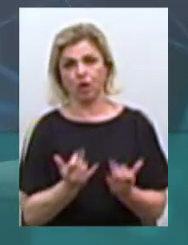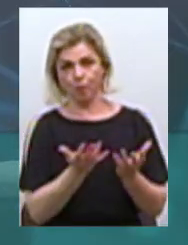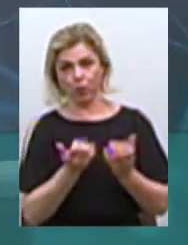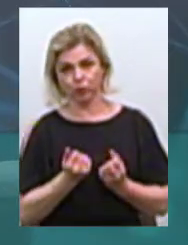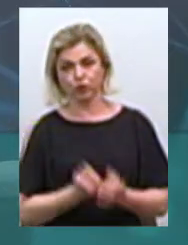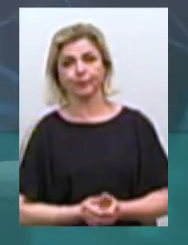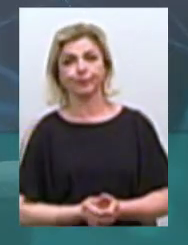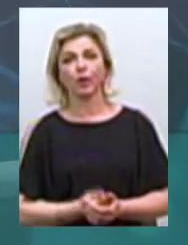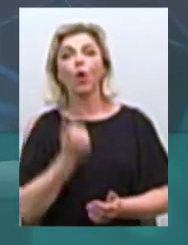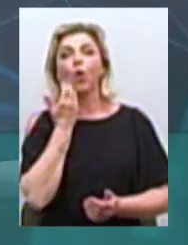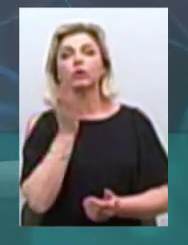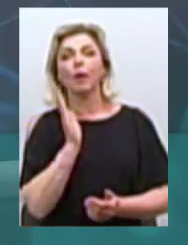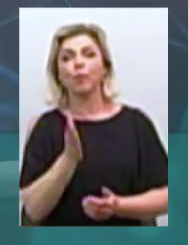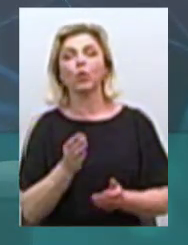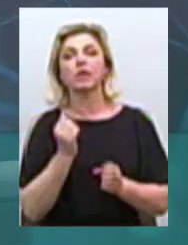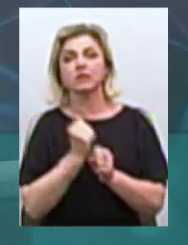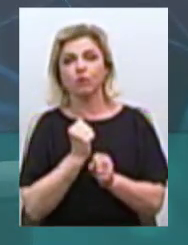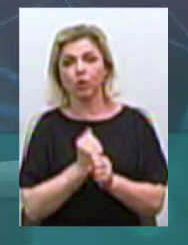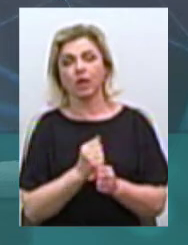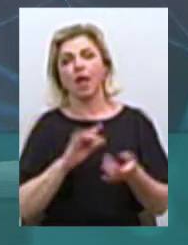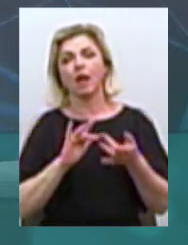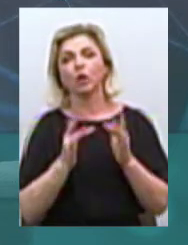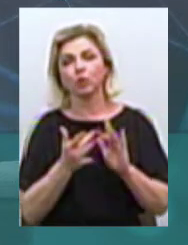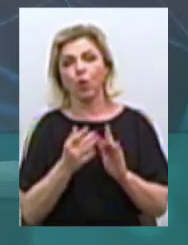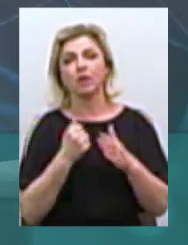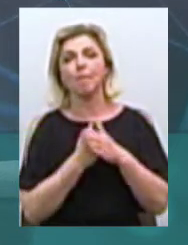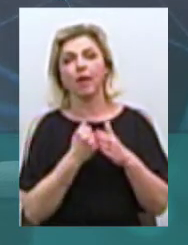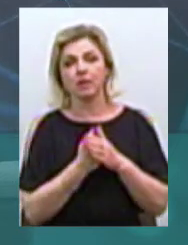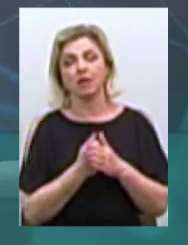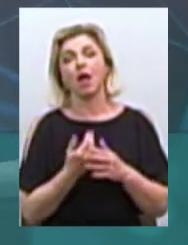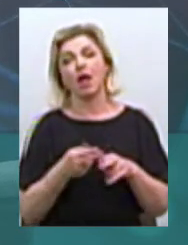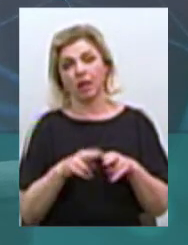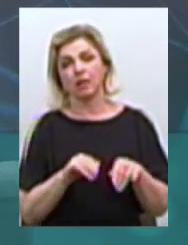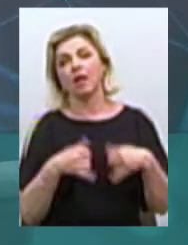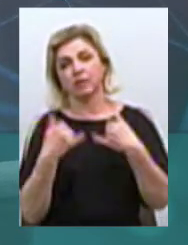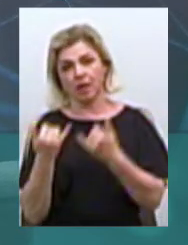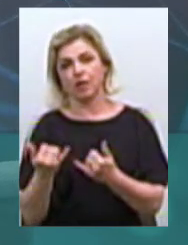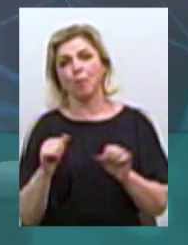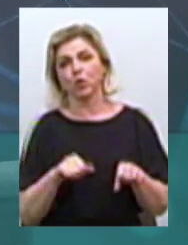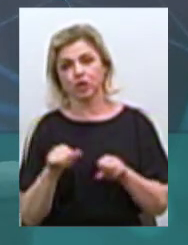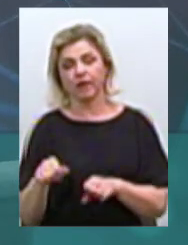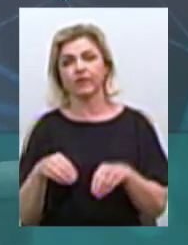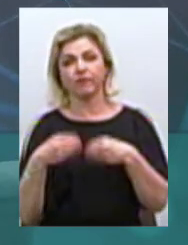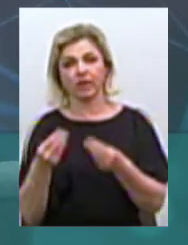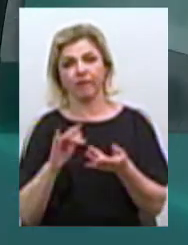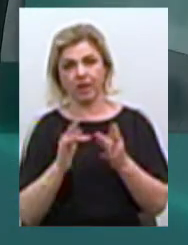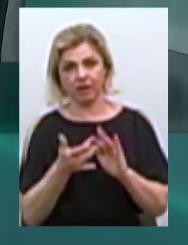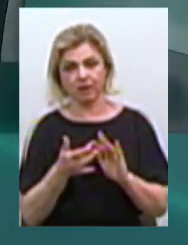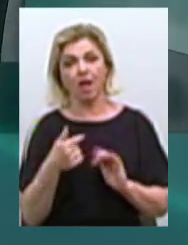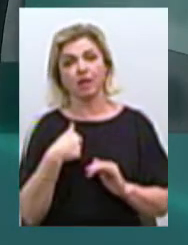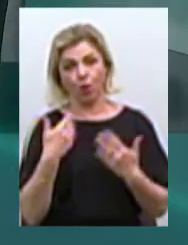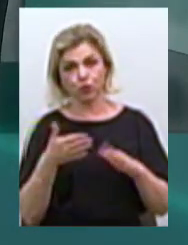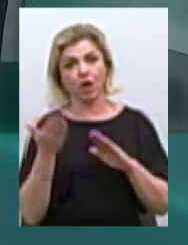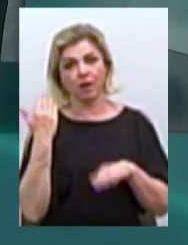Коли буде створена електронна база даних, яка надасть можливість видавати довідки у електронному вигляді? Я вже раніше